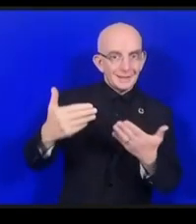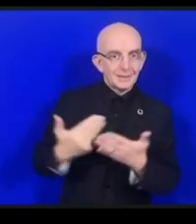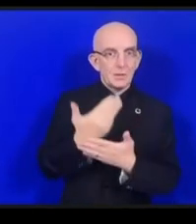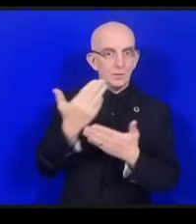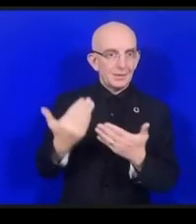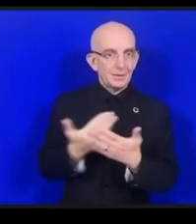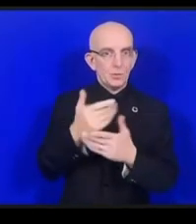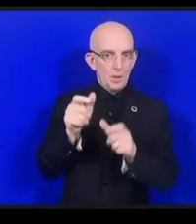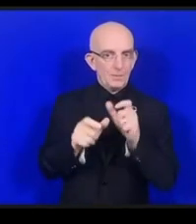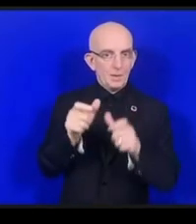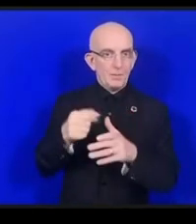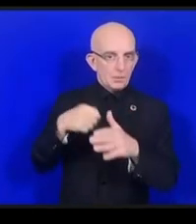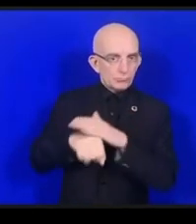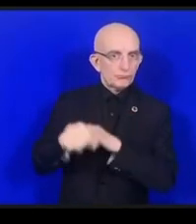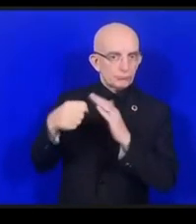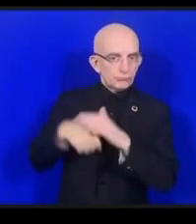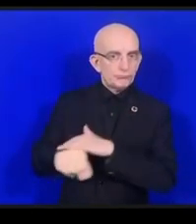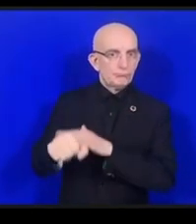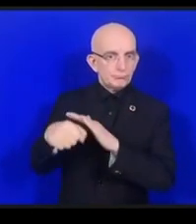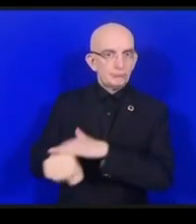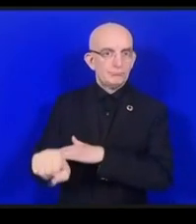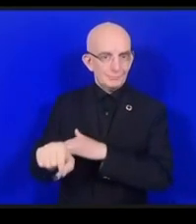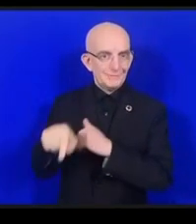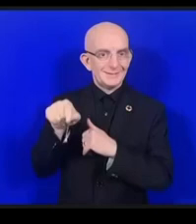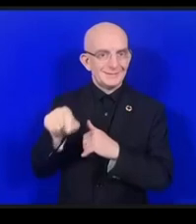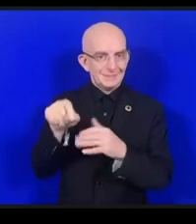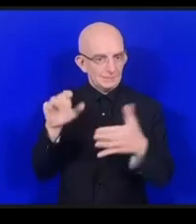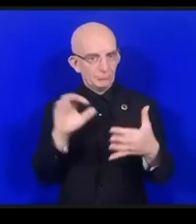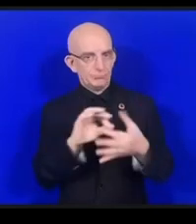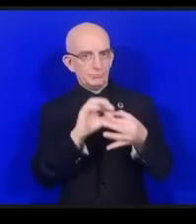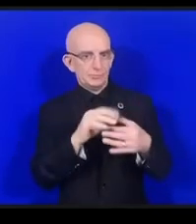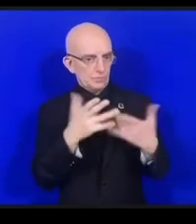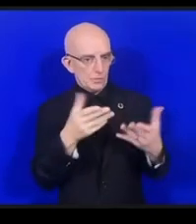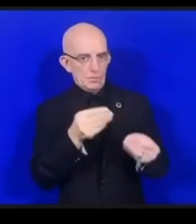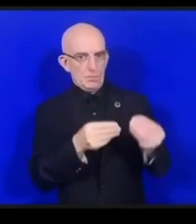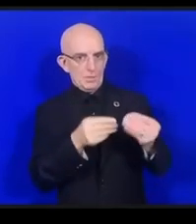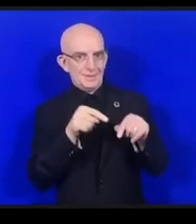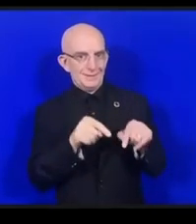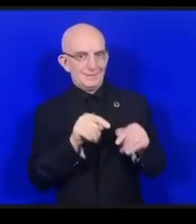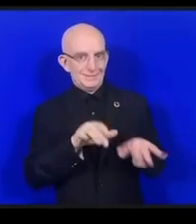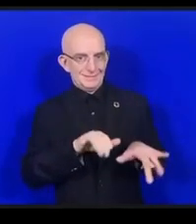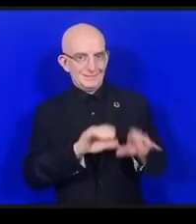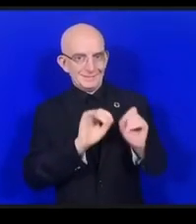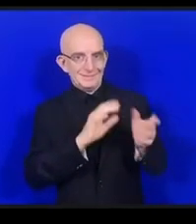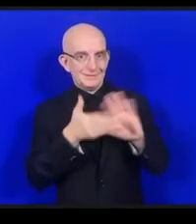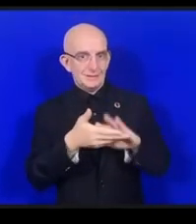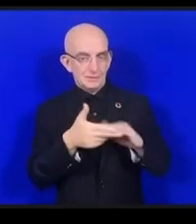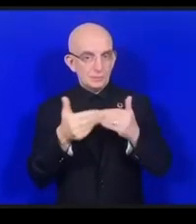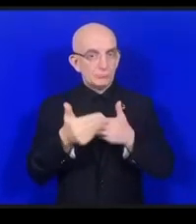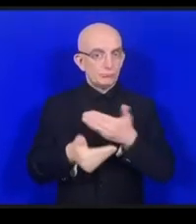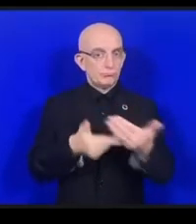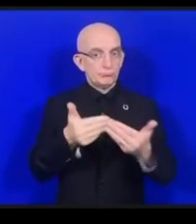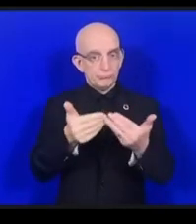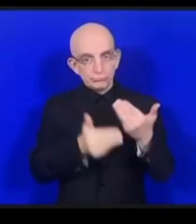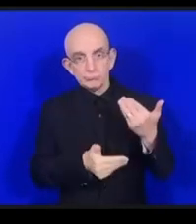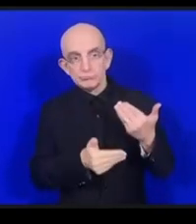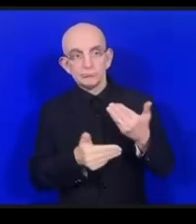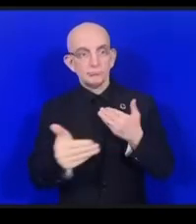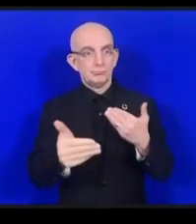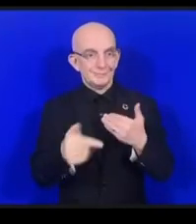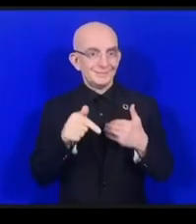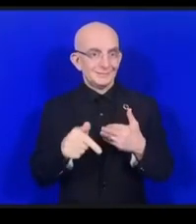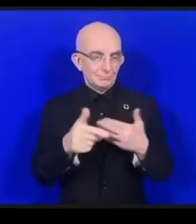そのインターネットの問題について意識を高めるということその架け橋になるための